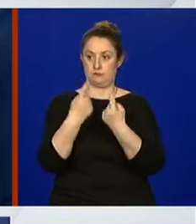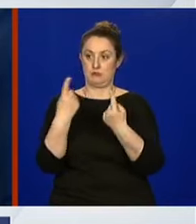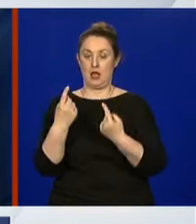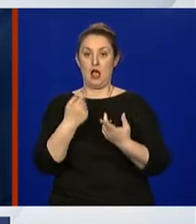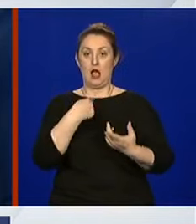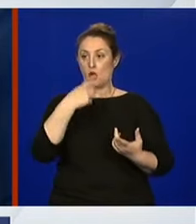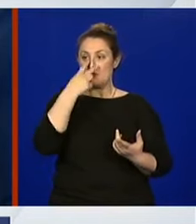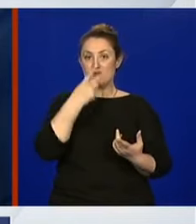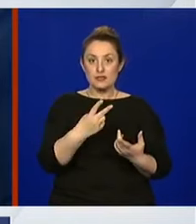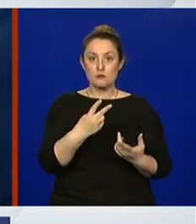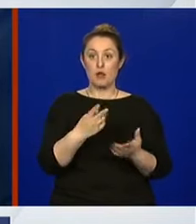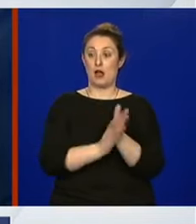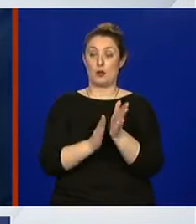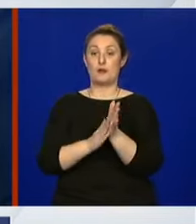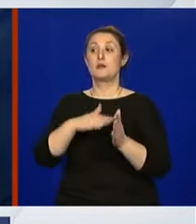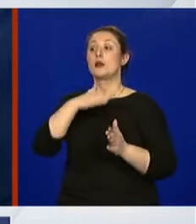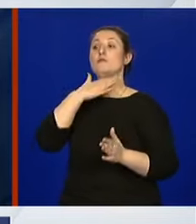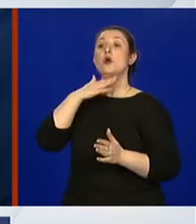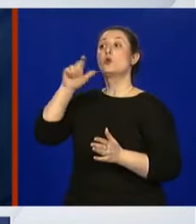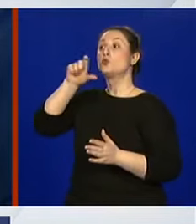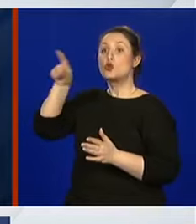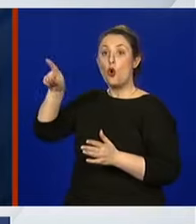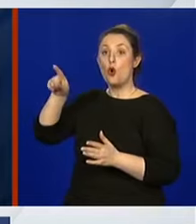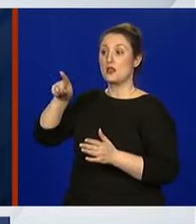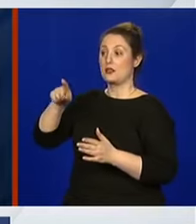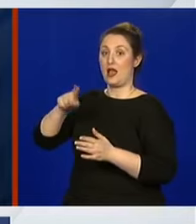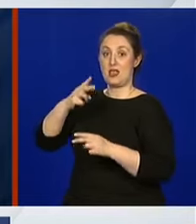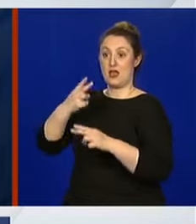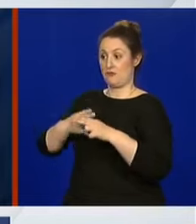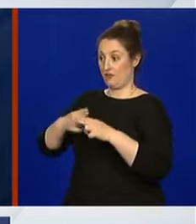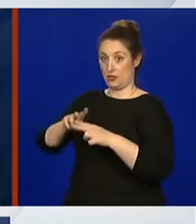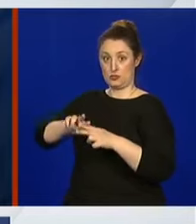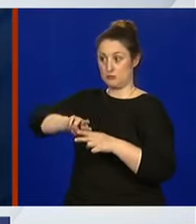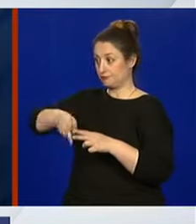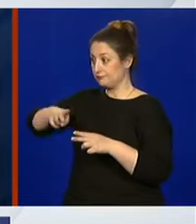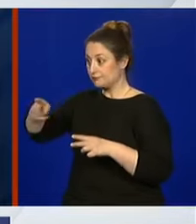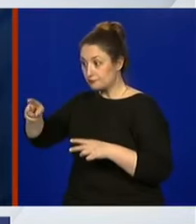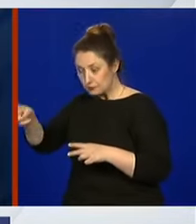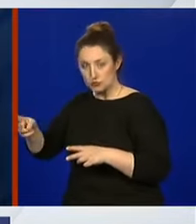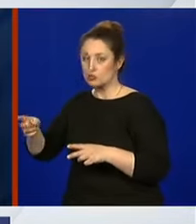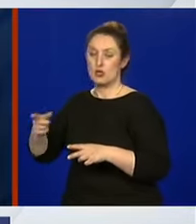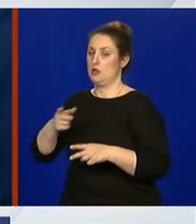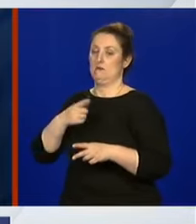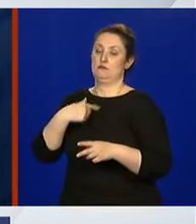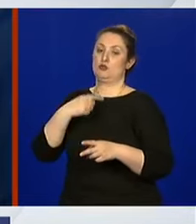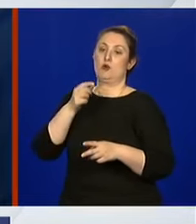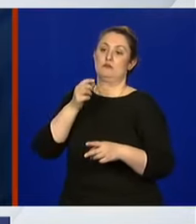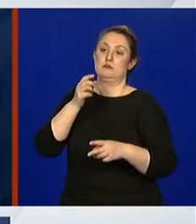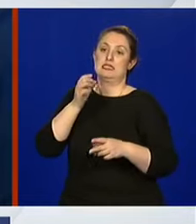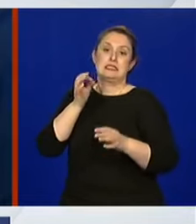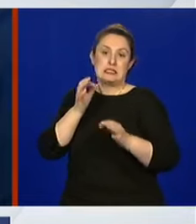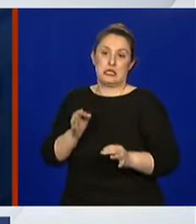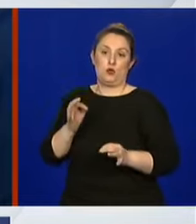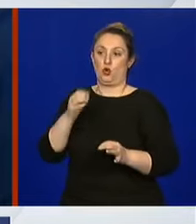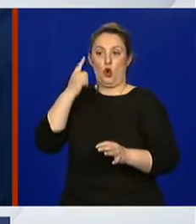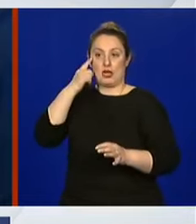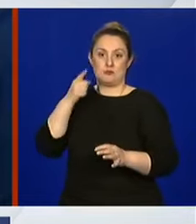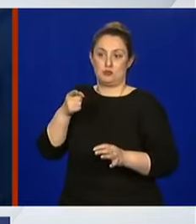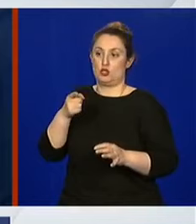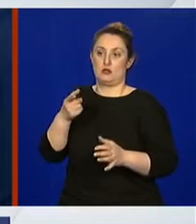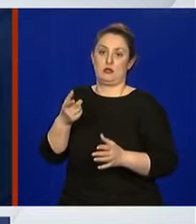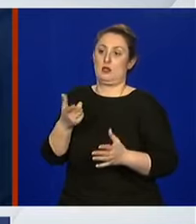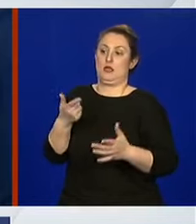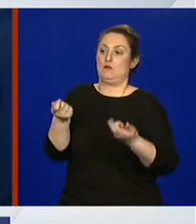što se u školi prenio virus, mi ćemo sasvim sigurno razmotriti tu mogućnost i donijeti odluku